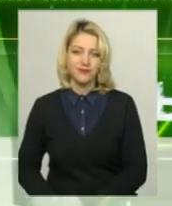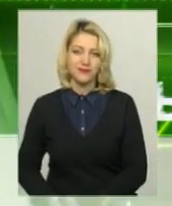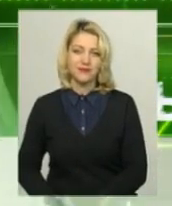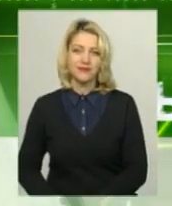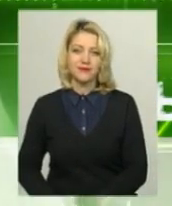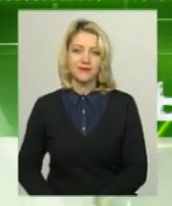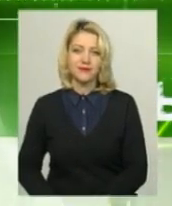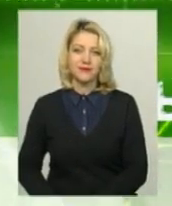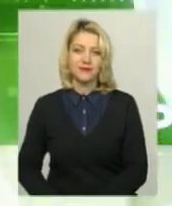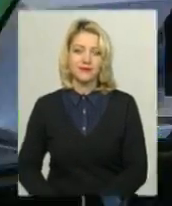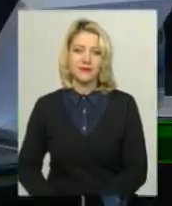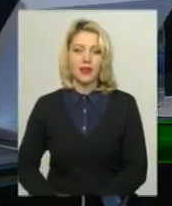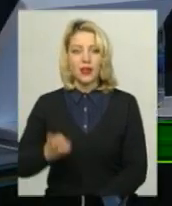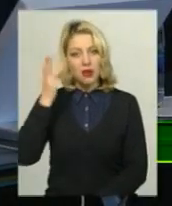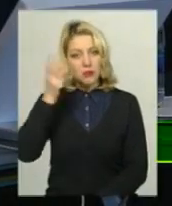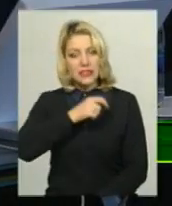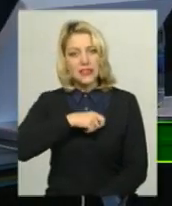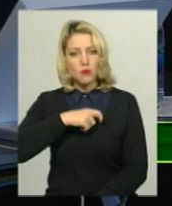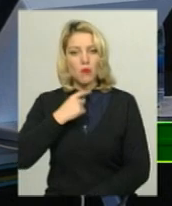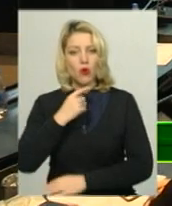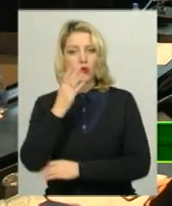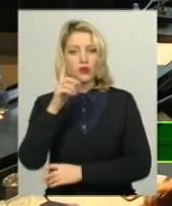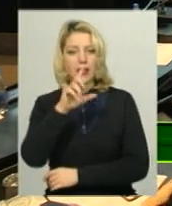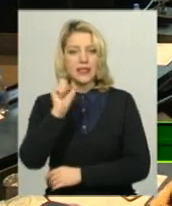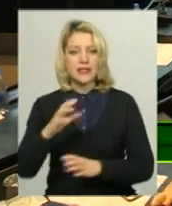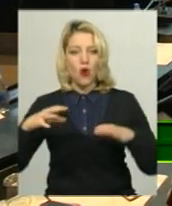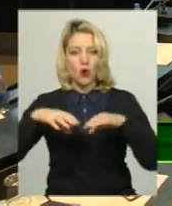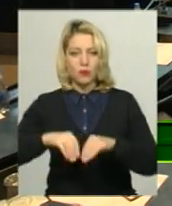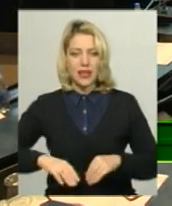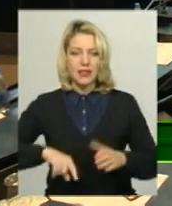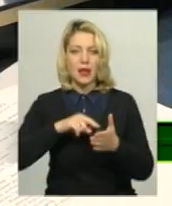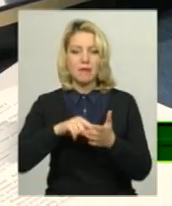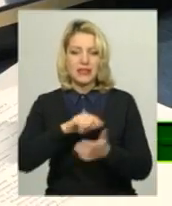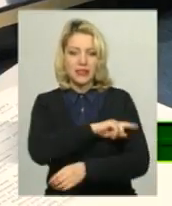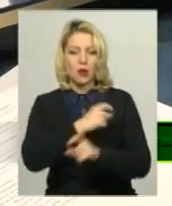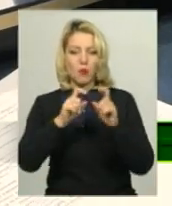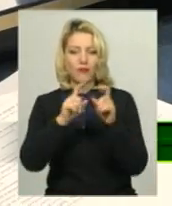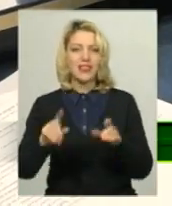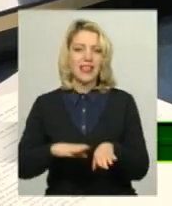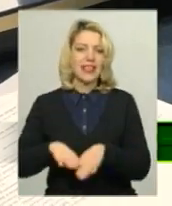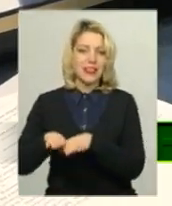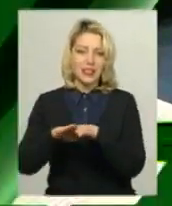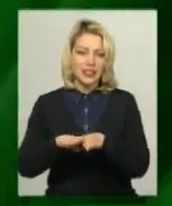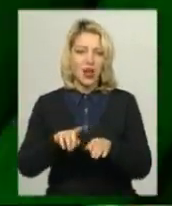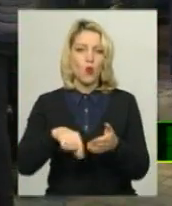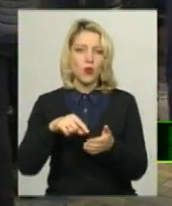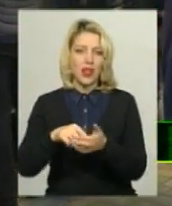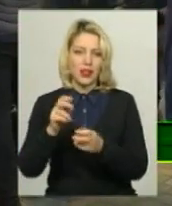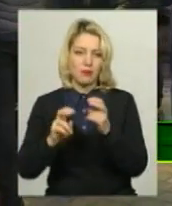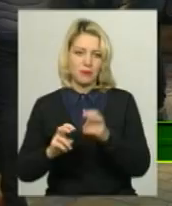Музика Хмельницькі депутати проголосували за об'єднання міських поліклінік у єдине комунальне підприємство.